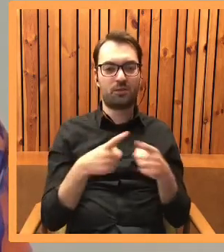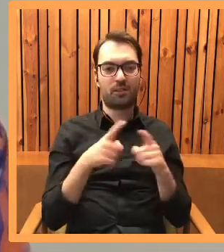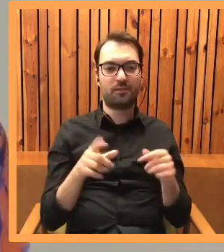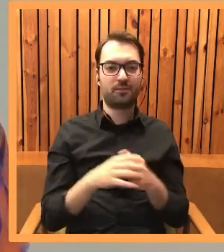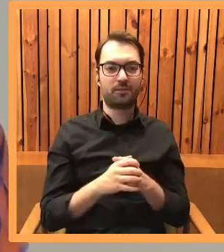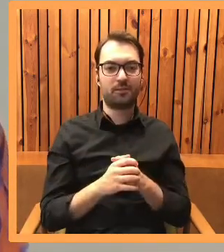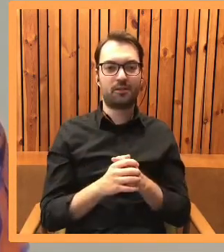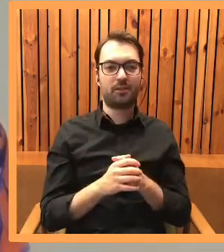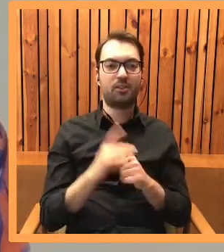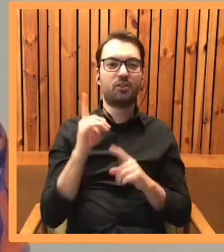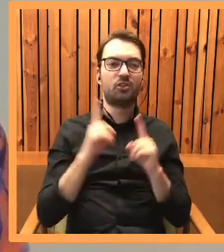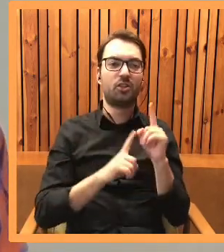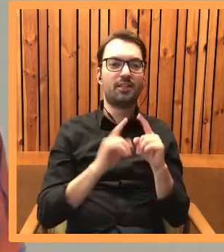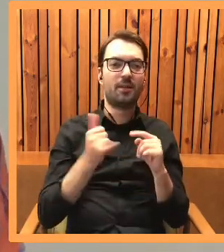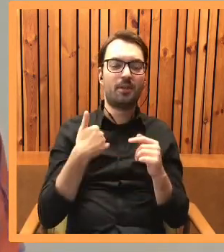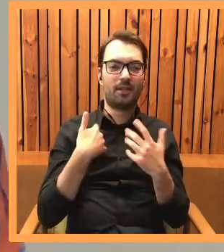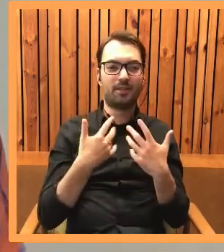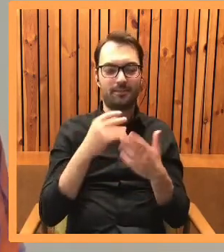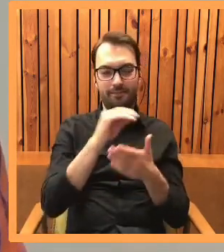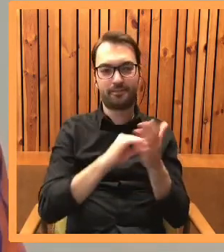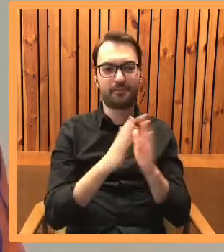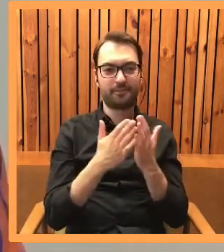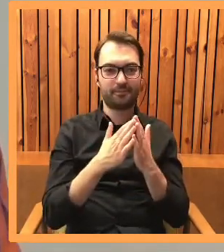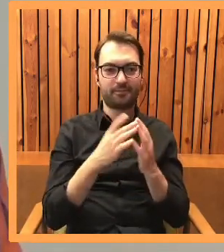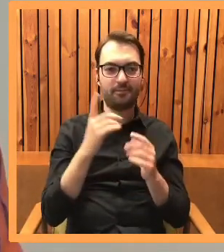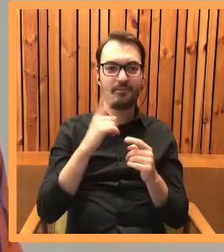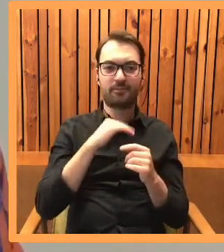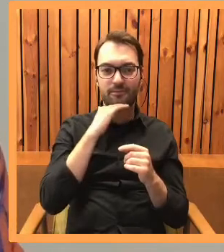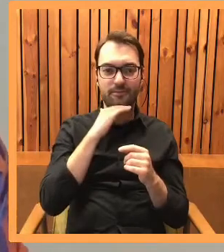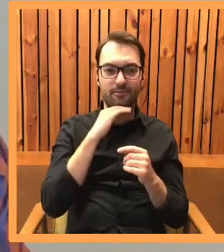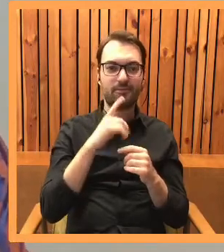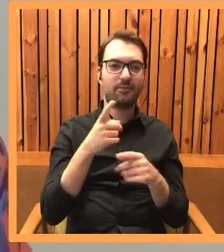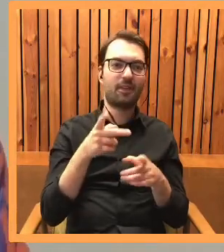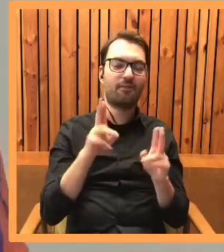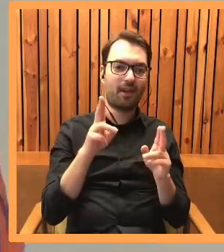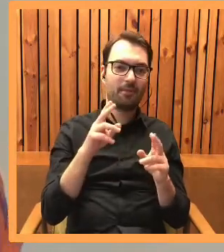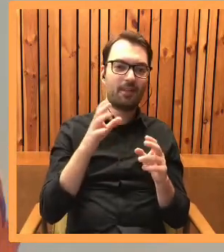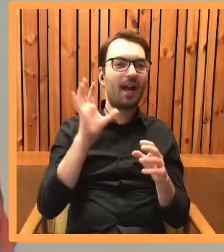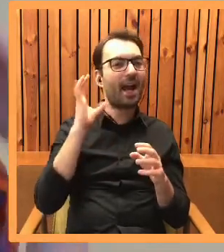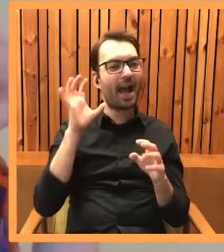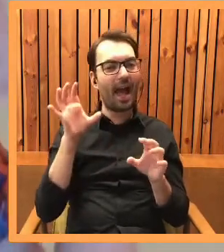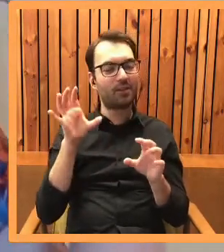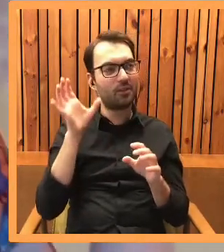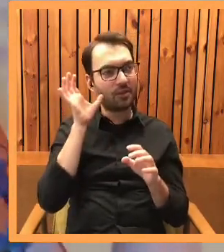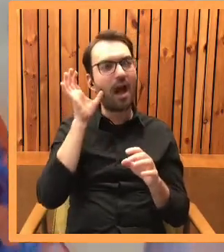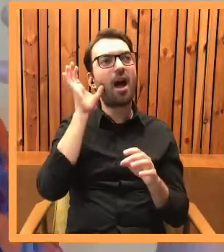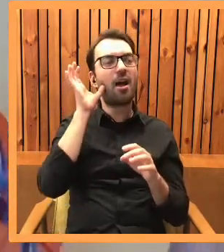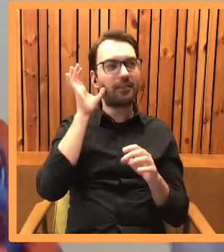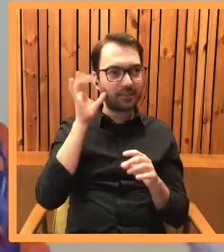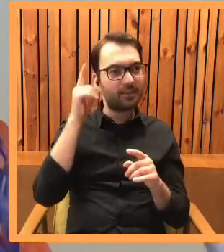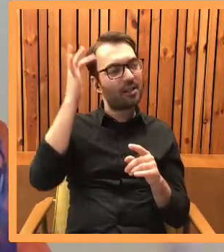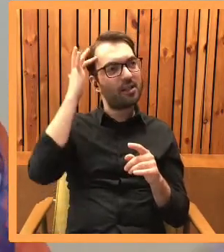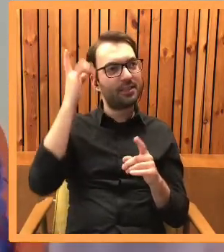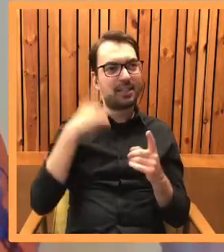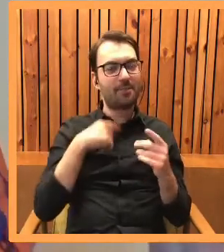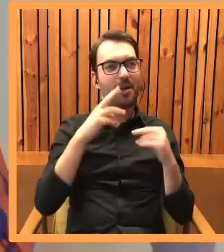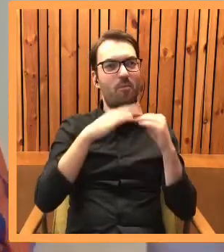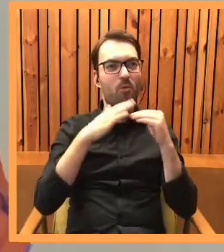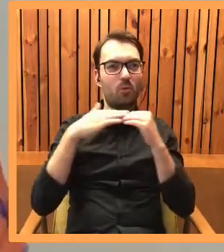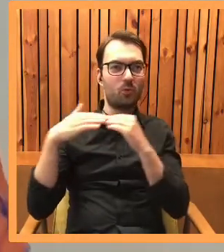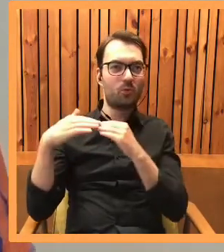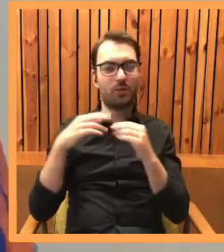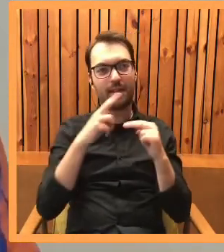stworzyć jakąś powieść, wystarczy mi usłyszeć jakiś kawałek na przykład w radiu, tak? I zaczynam sobie dobudowywać historię do tej